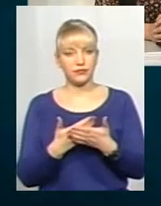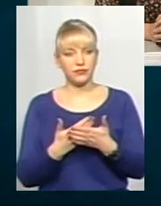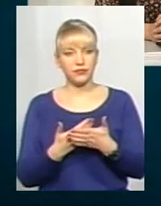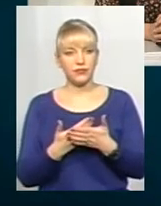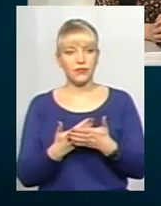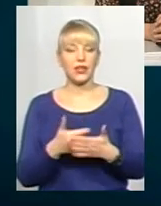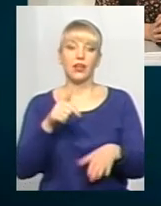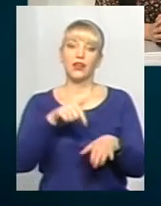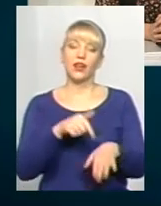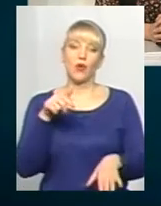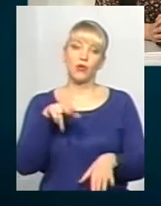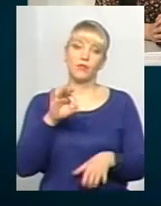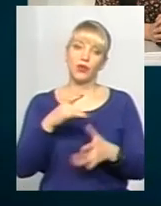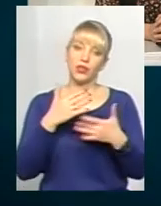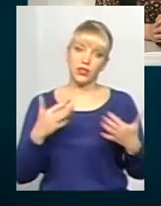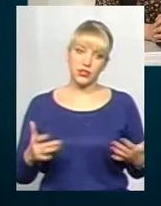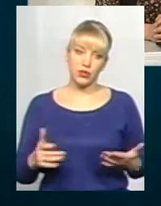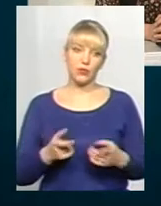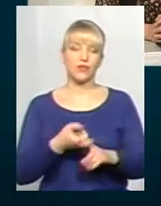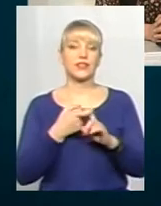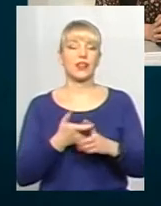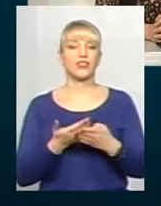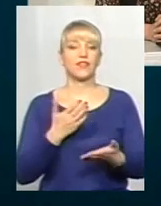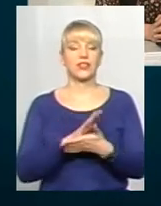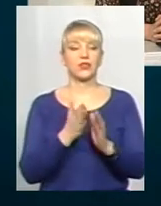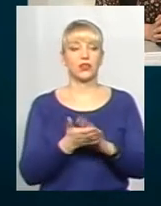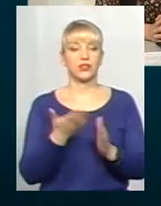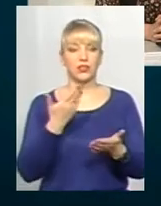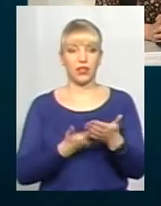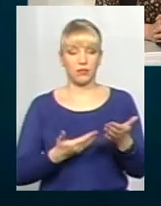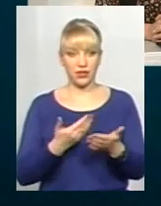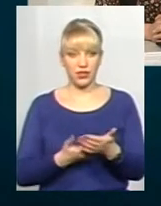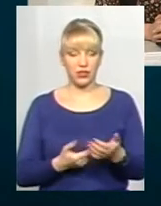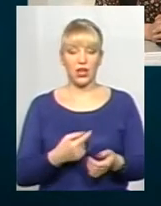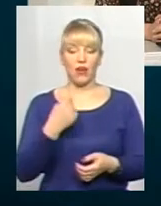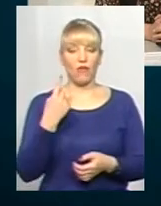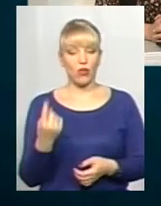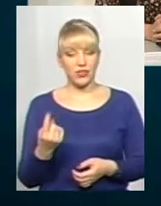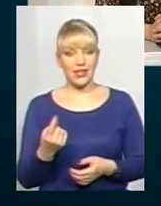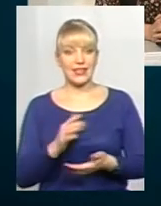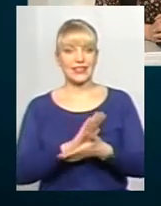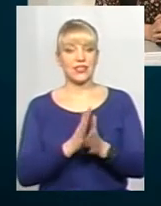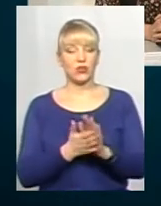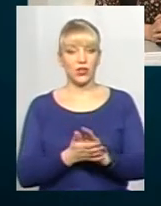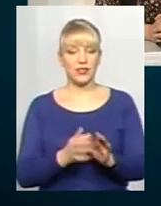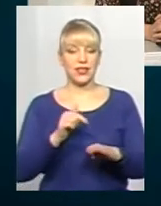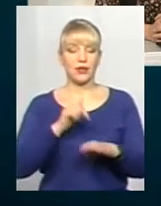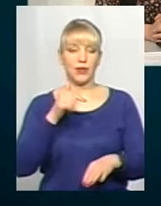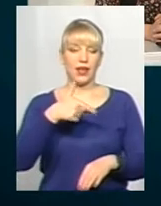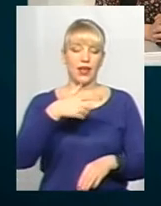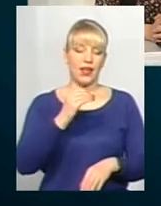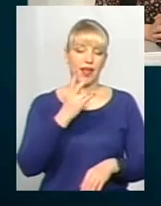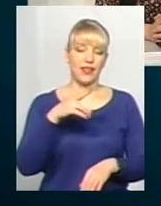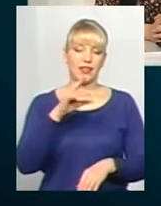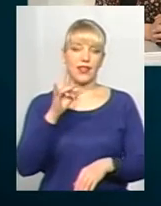Реагую по-різному, залежності від ситуації. Наприклад, в оцінних ситуаціях реагувати на гендерні стереотипи можна